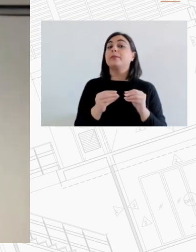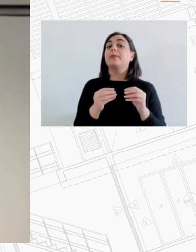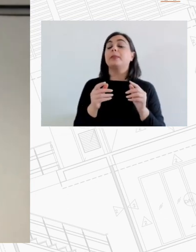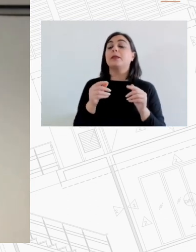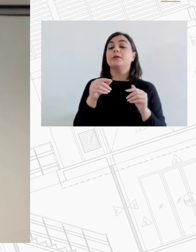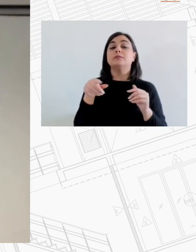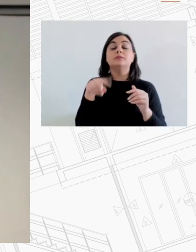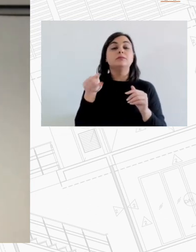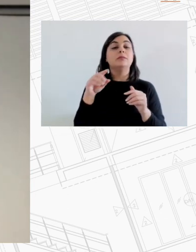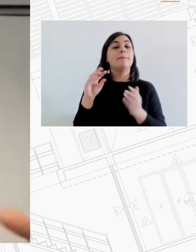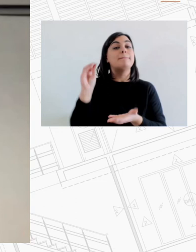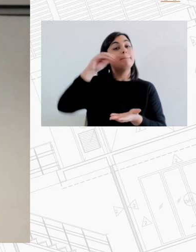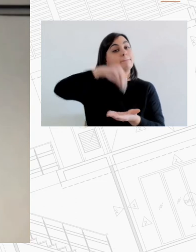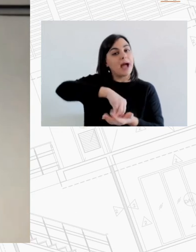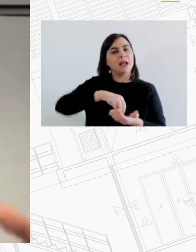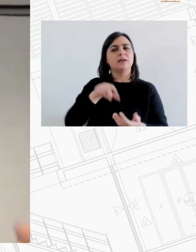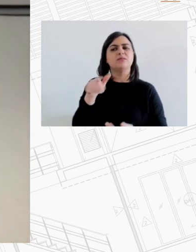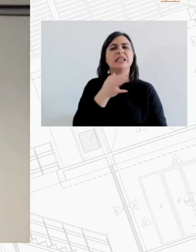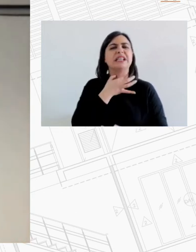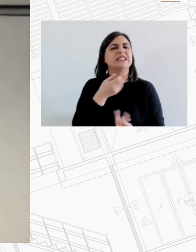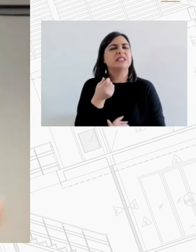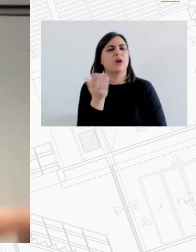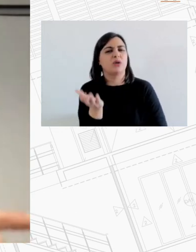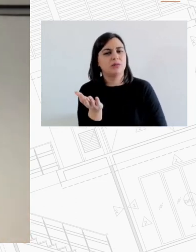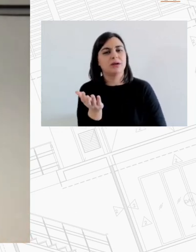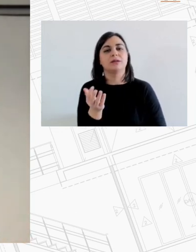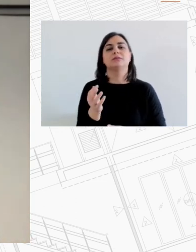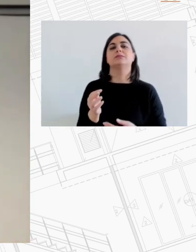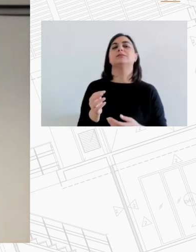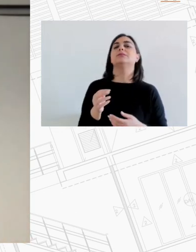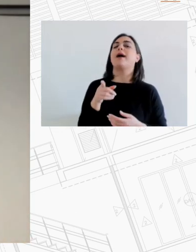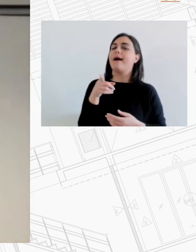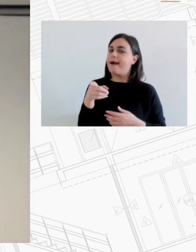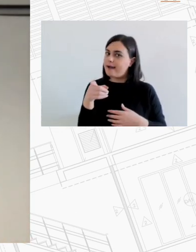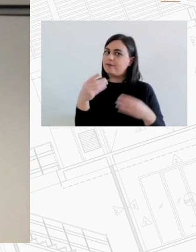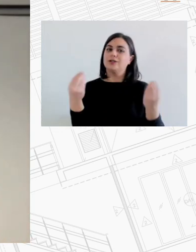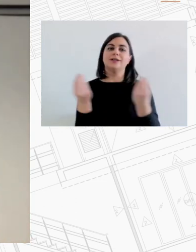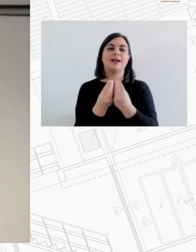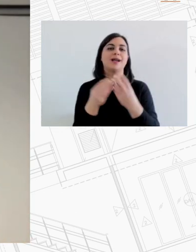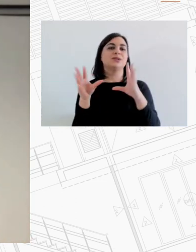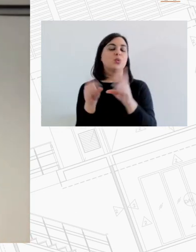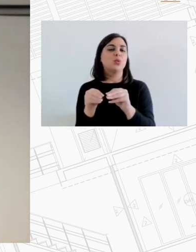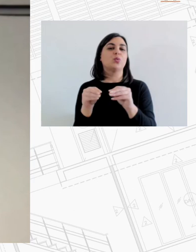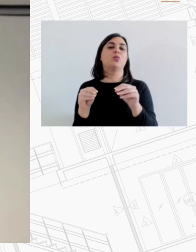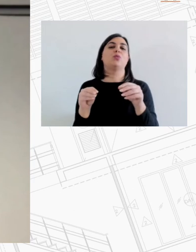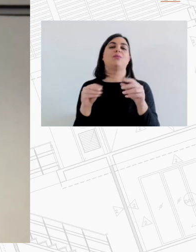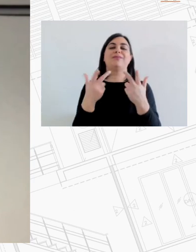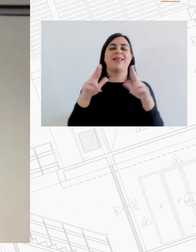νομίζω ότι η αγορά η βραχυχρόνια μίσοση κινητοποιήθηκε σε αυτή τη διατεύθυνση δηλαδή δεν είναι